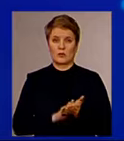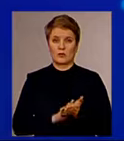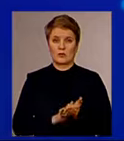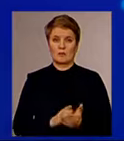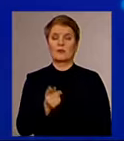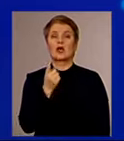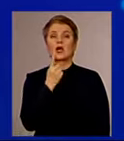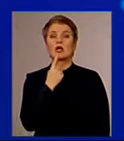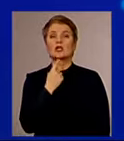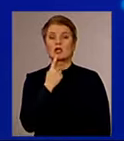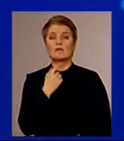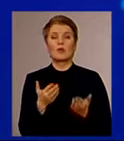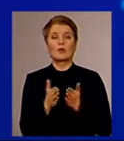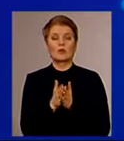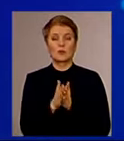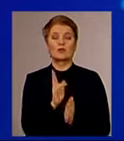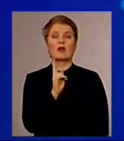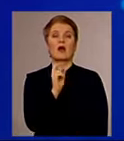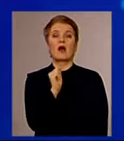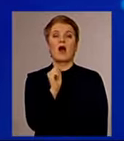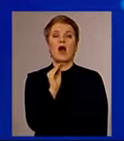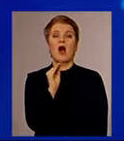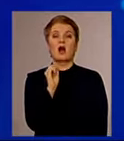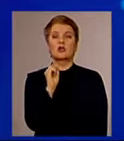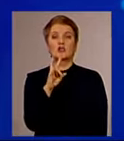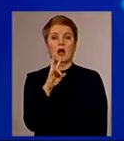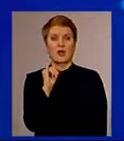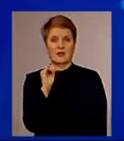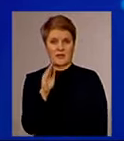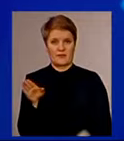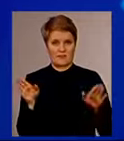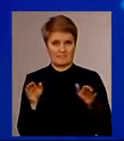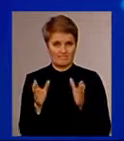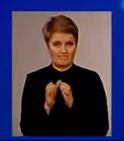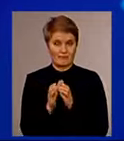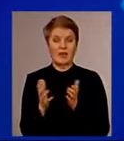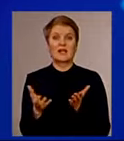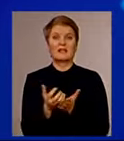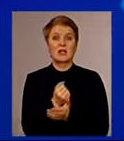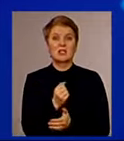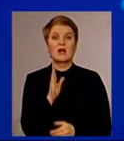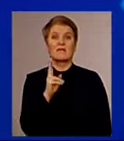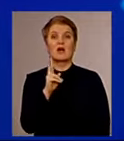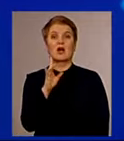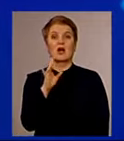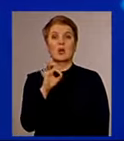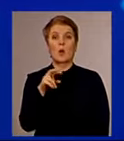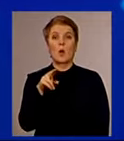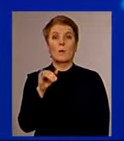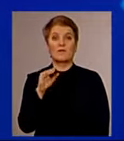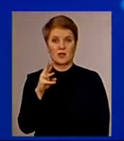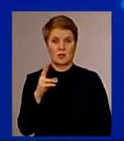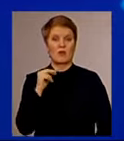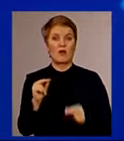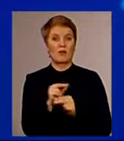Вонокнежних кажанів врятували в Кропивницькому, знайшли їх будівельники. Під час ремонту в інституті після дипломної педагогічної освіти